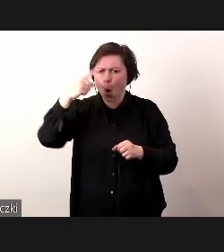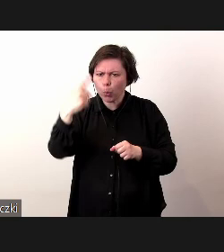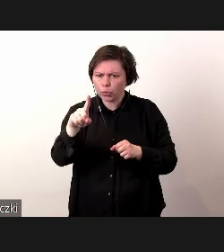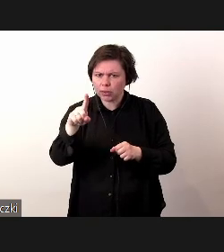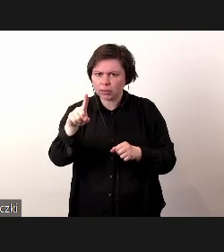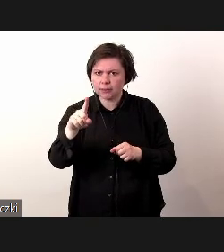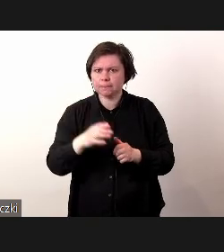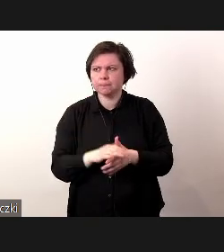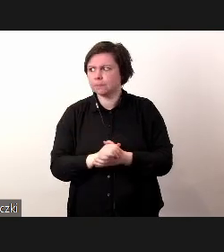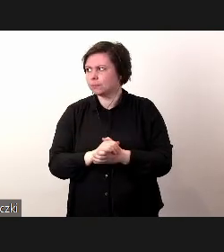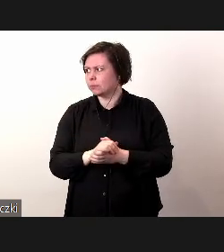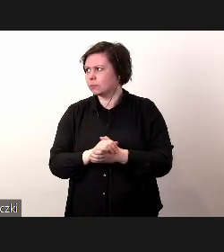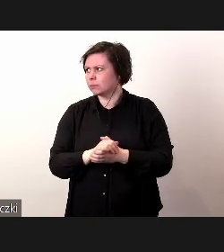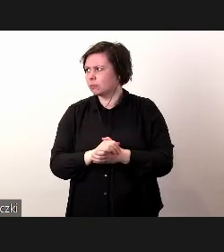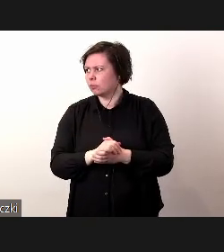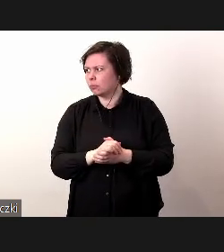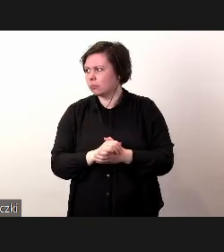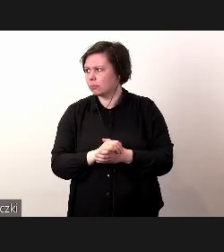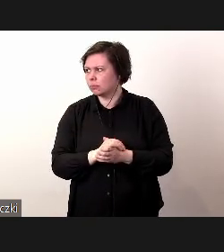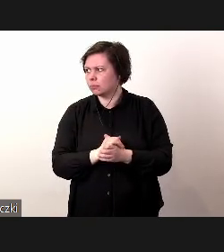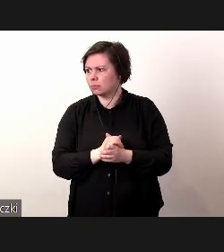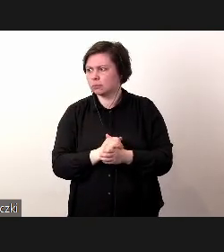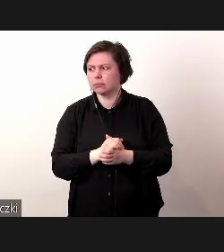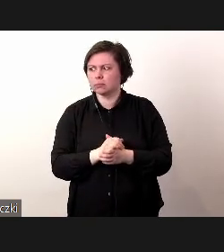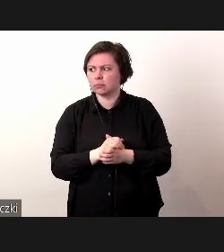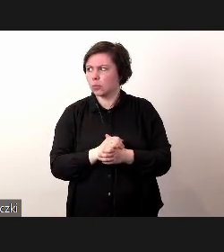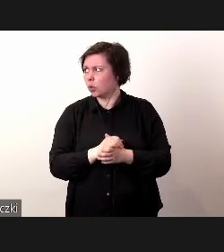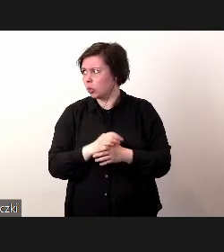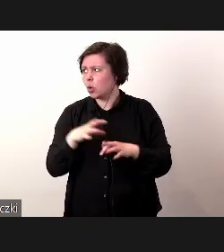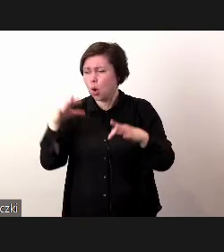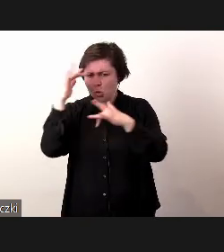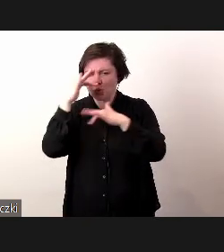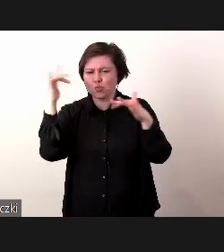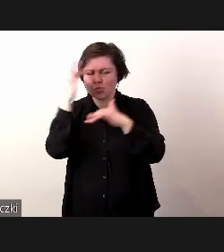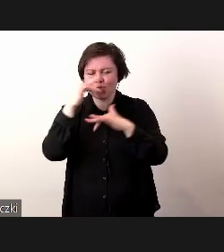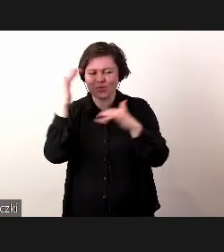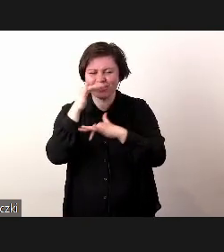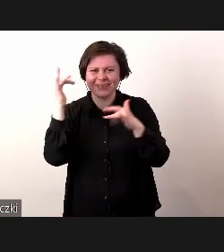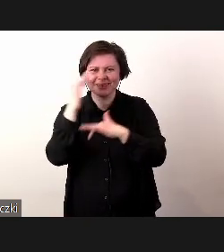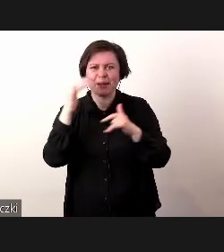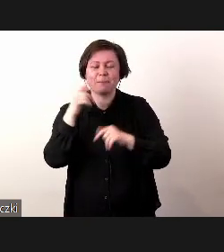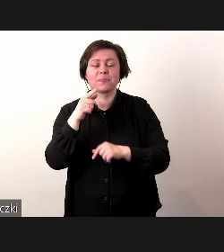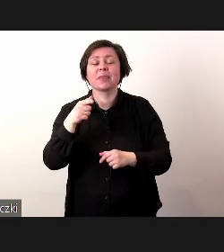cloudzie, bo część klientów nie chce tego utrzymywać u siebie,